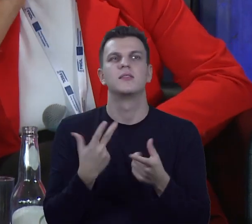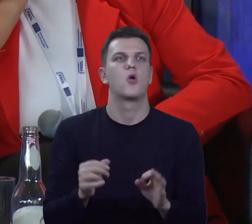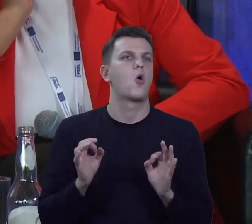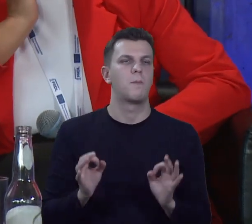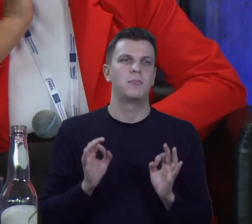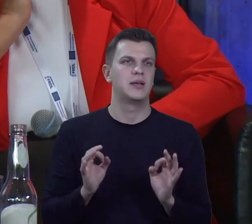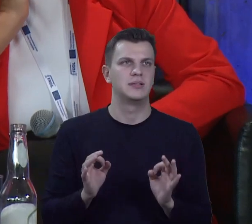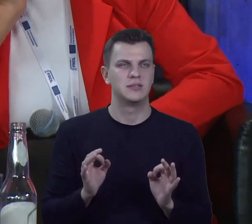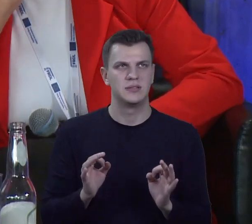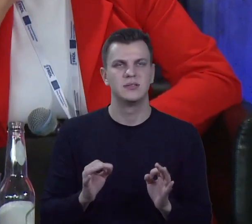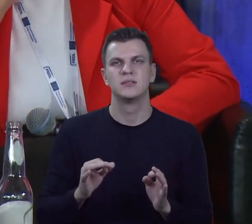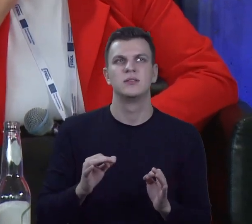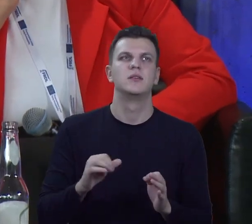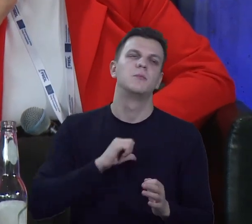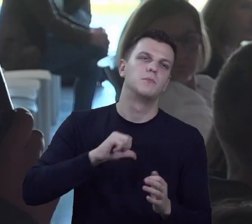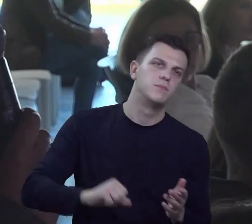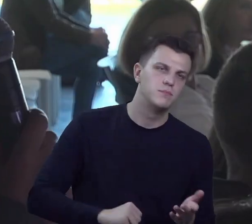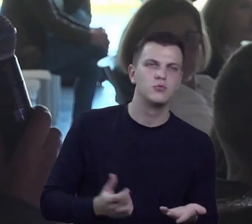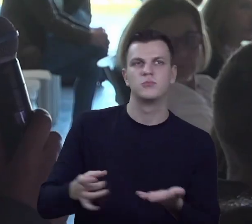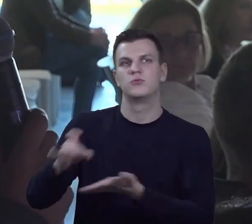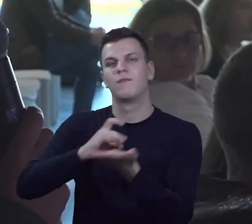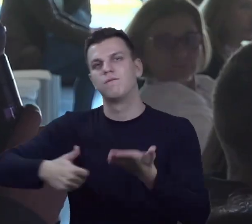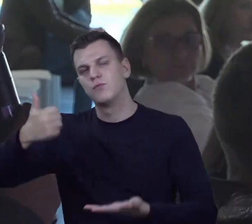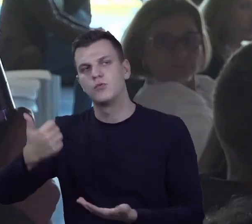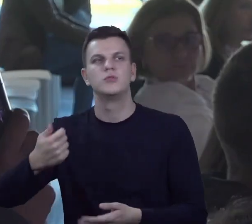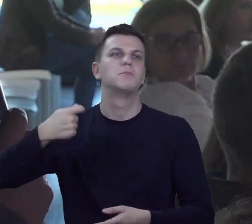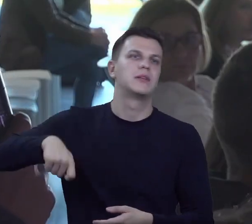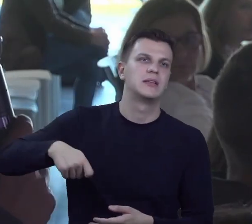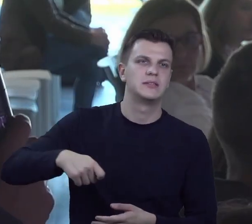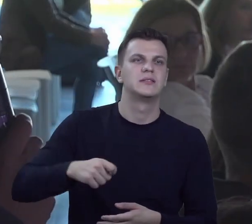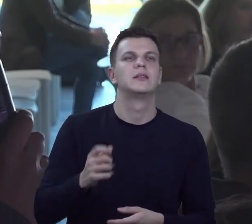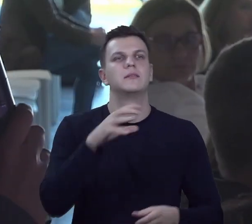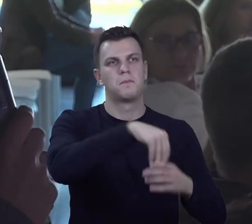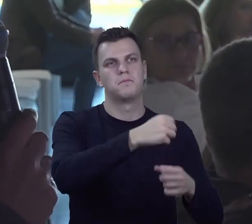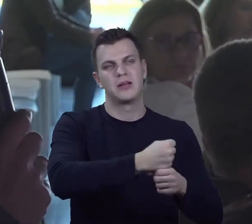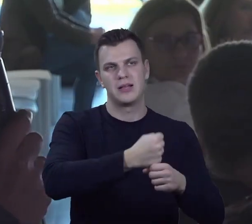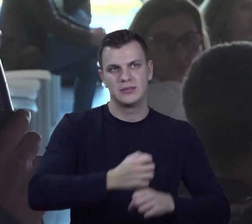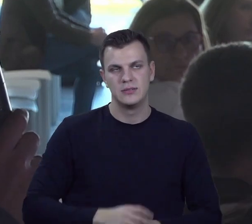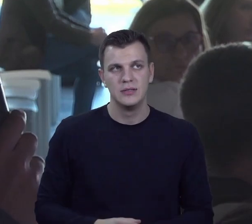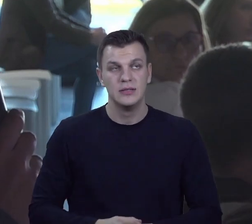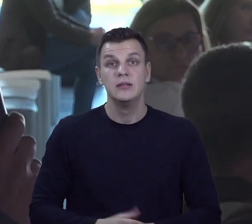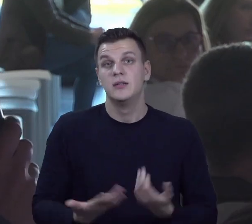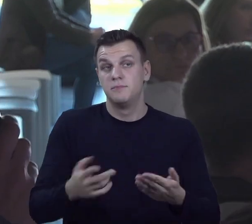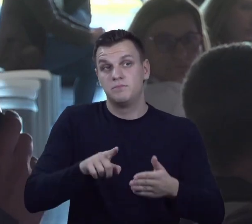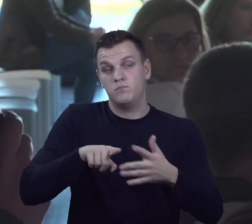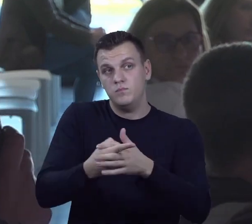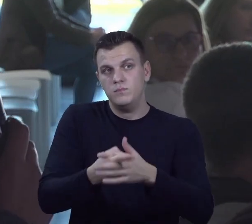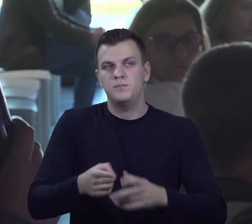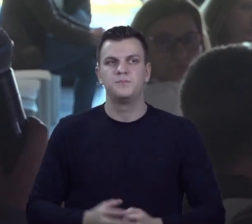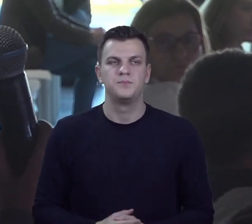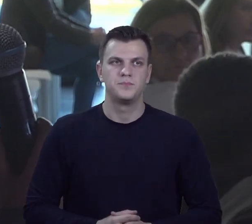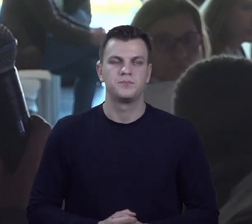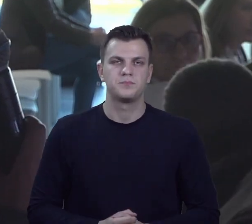wójta burmistrza, prezydenta na rynku zawodowym. Jest to luka, bo w zasadzie jeżeli